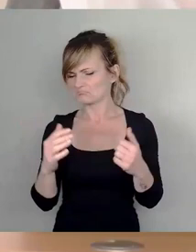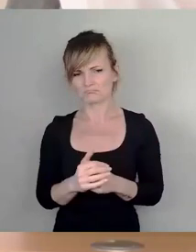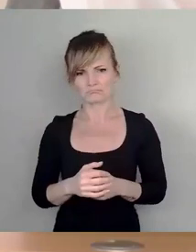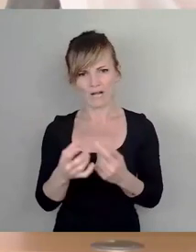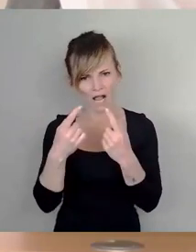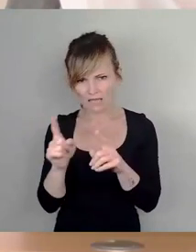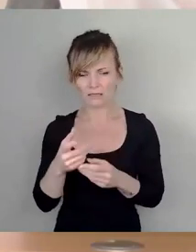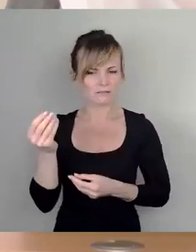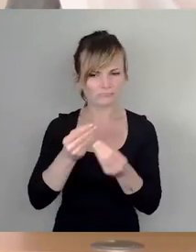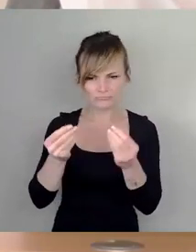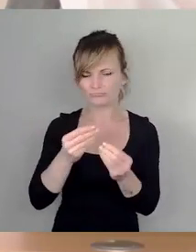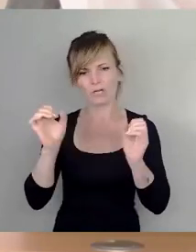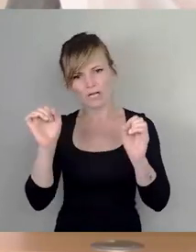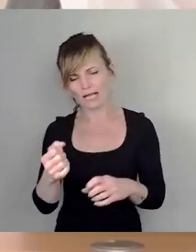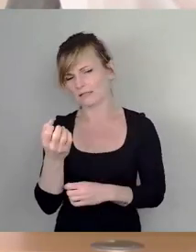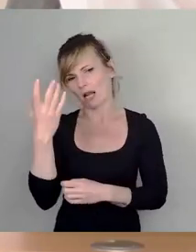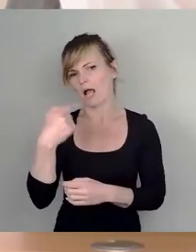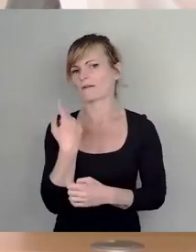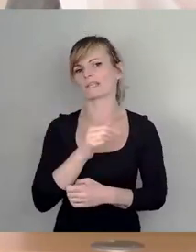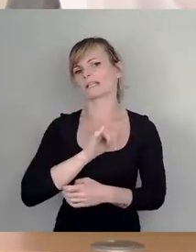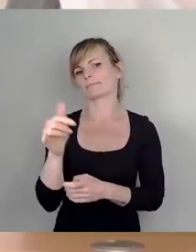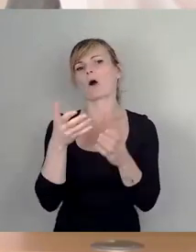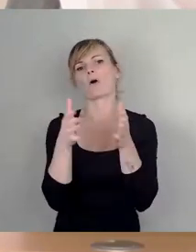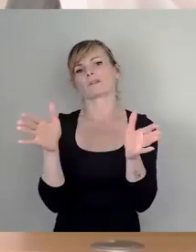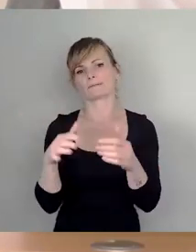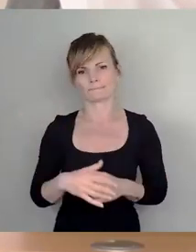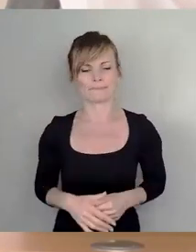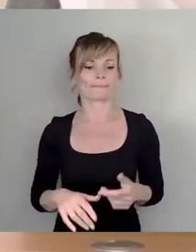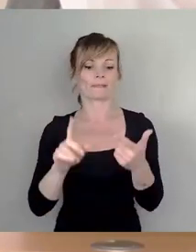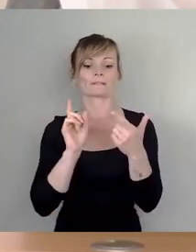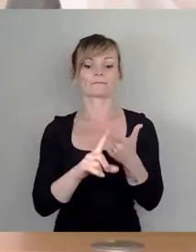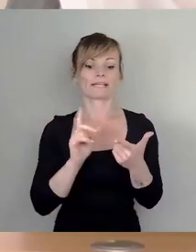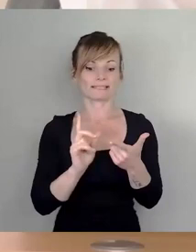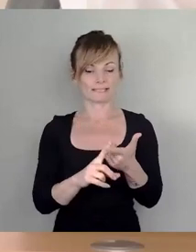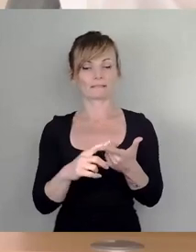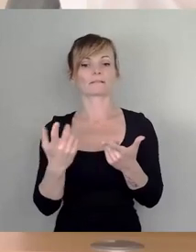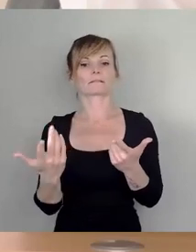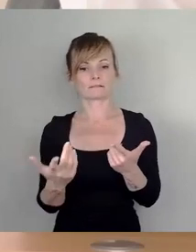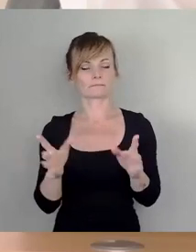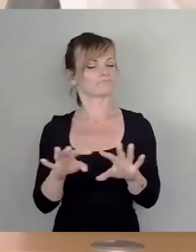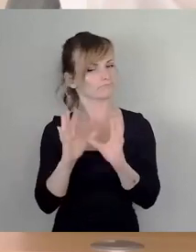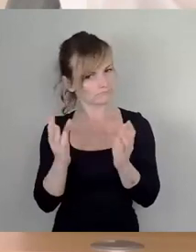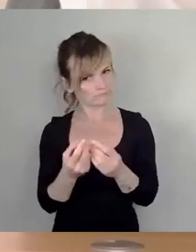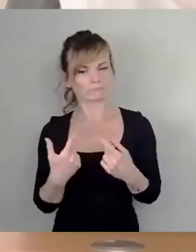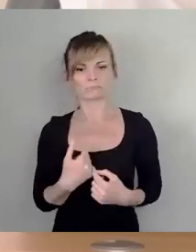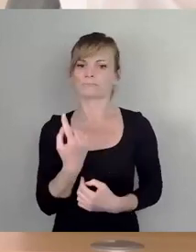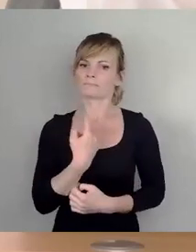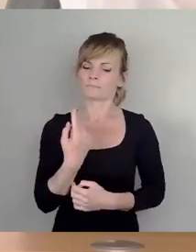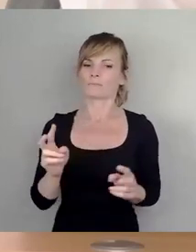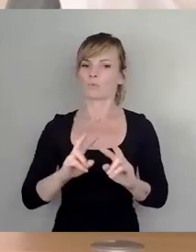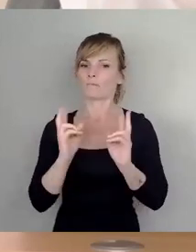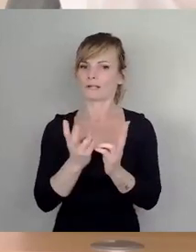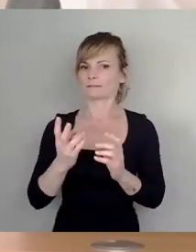gestalten, da sind wir immer offen. Zweitens, grundsätzlich wollen wir als Umweltbereich, wie auch der